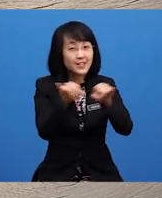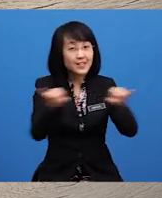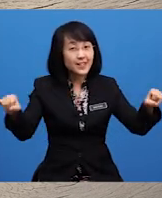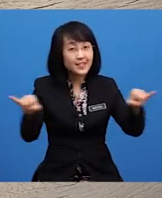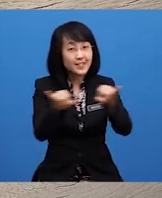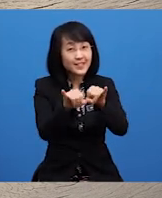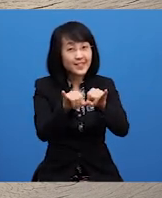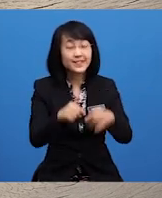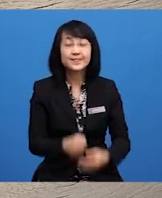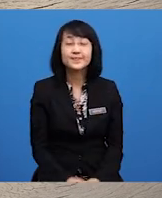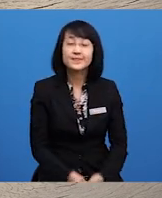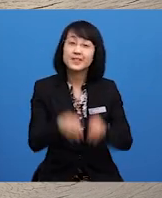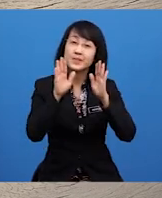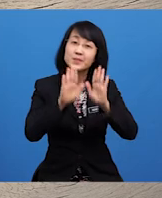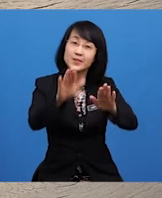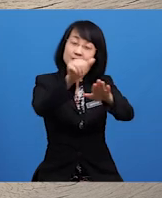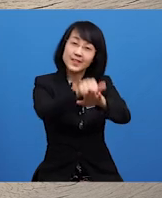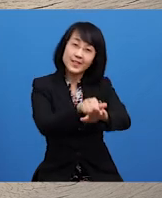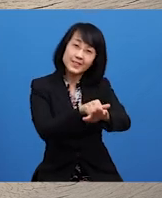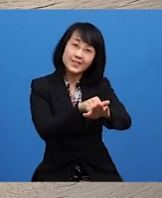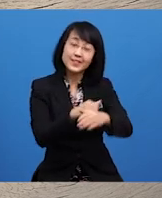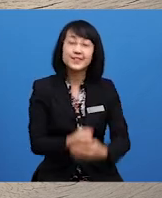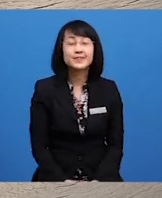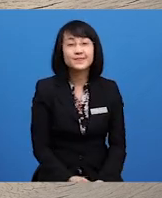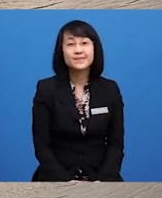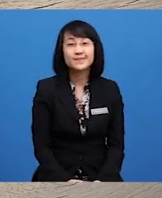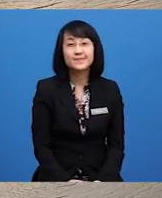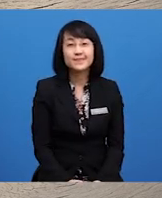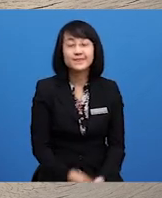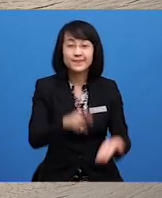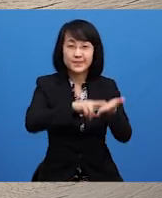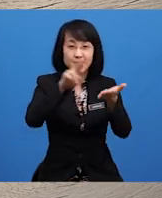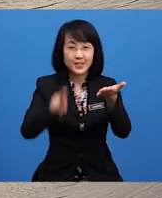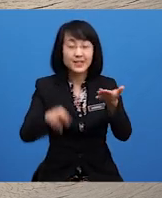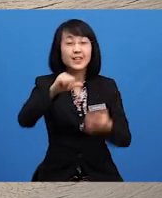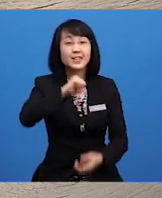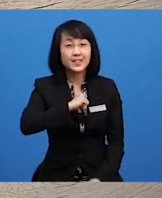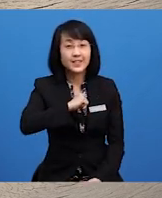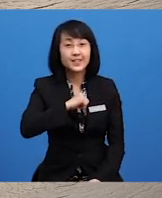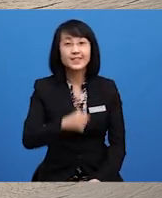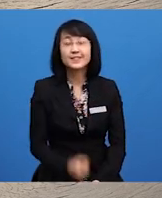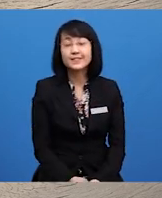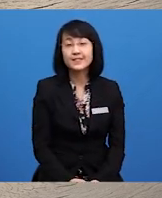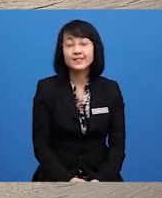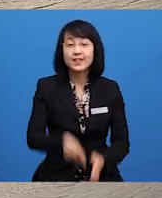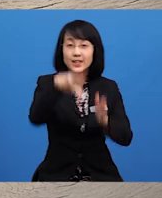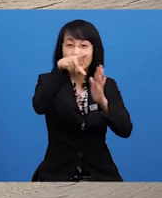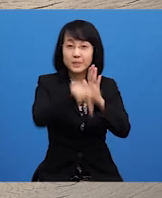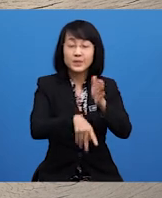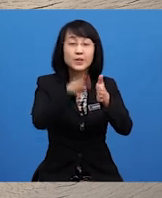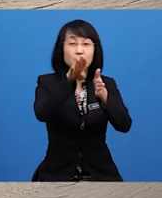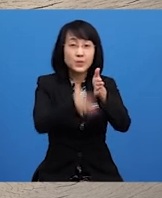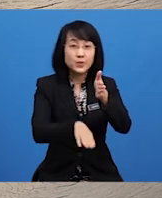Bertolak ansur Merendah diri Pemurah